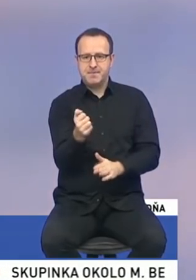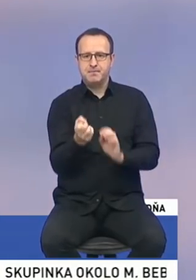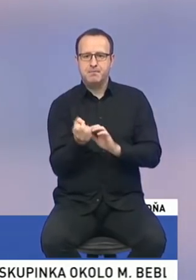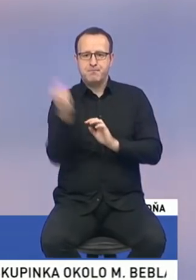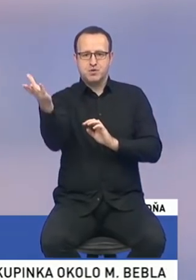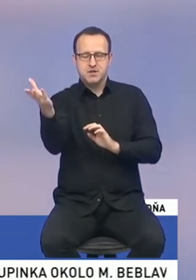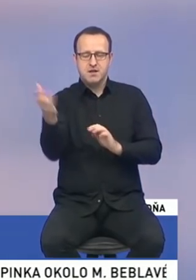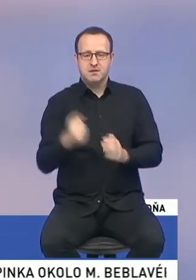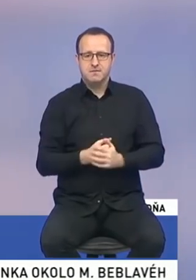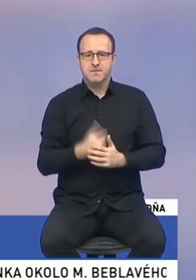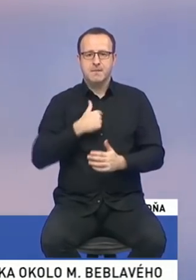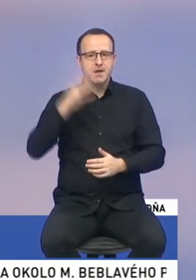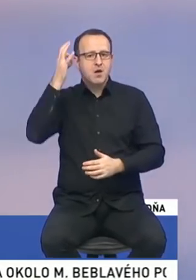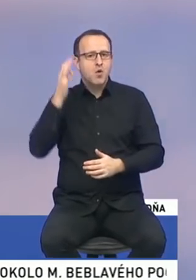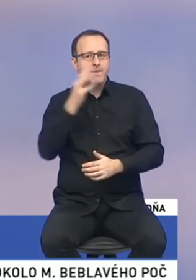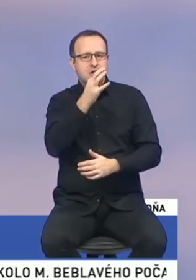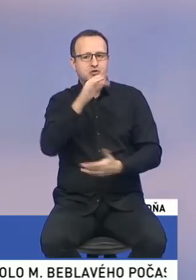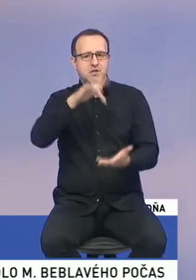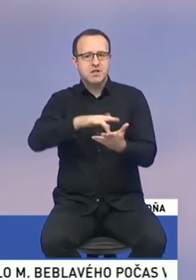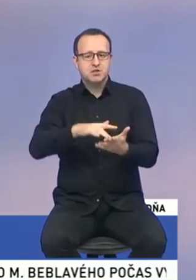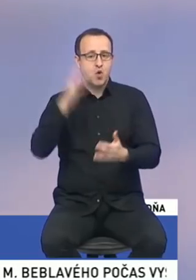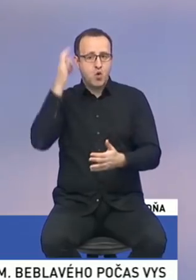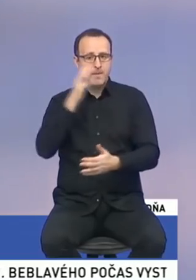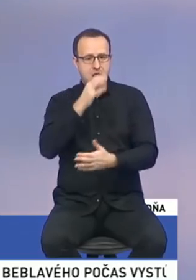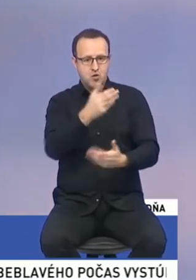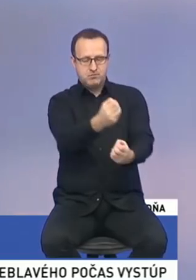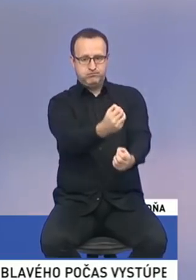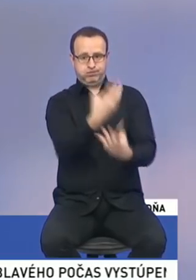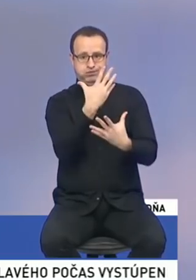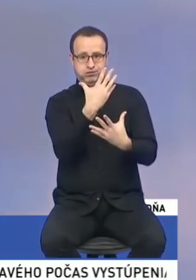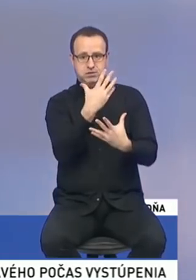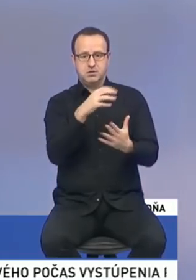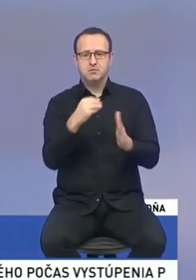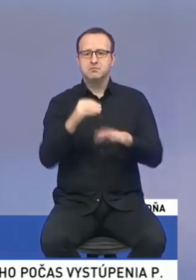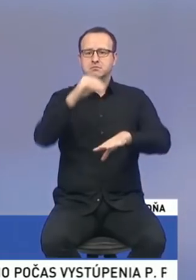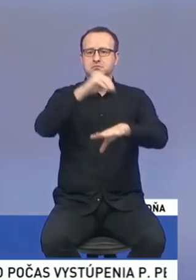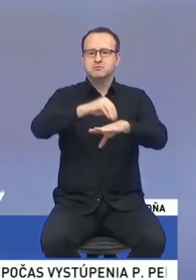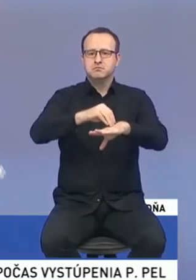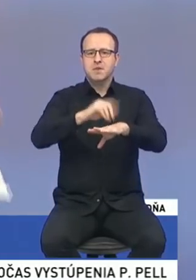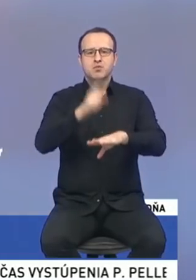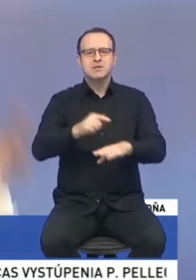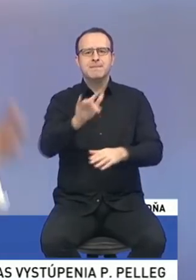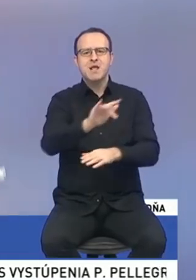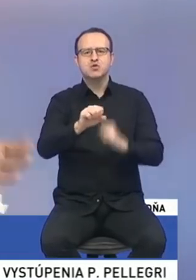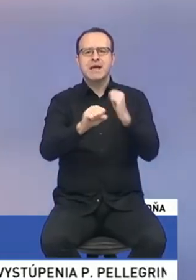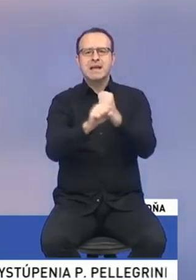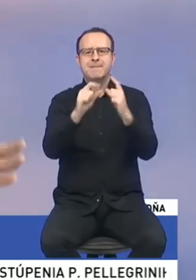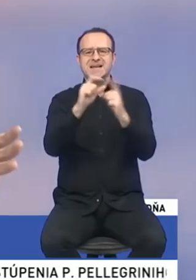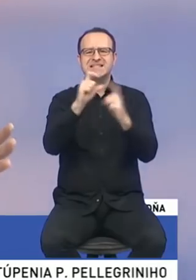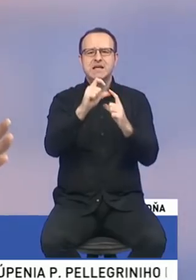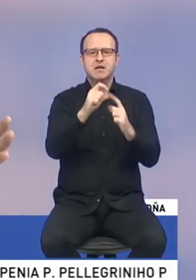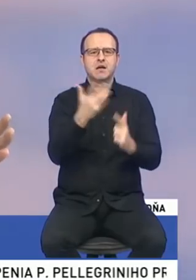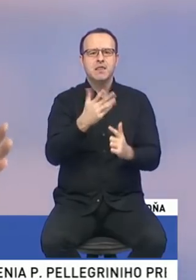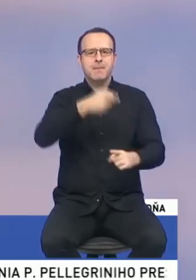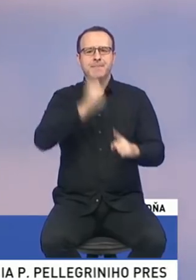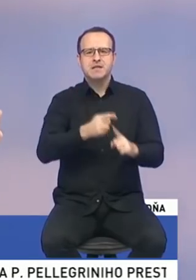zobrazí priamo na operačnom stredisku a operačný dôstojník podľa tej notifikácie aj podľa GPS úradníc vie posliať danú hliadku za tou